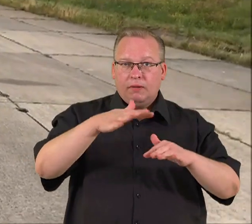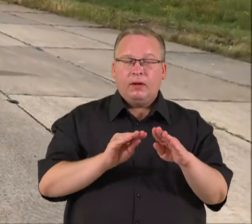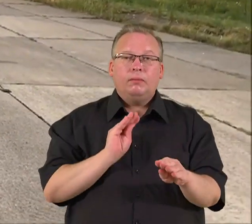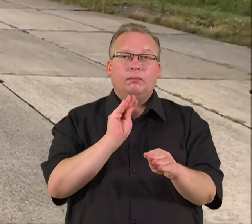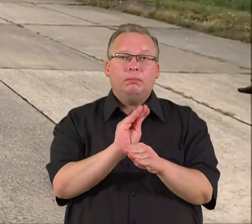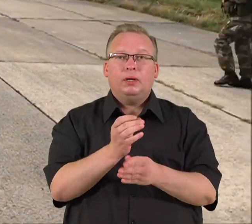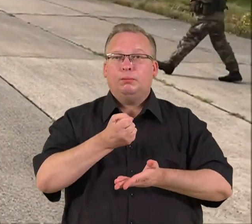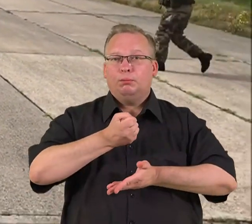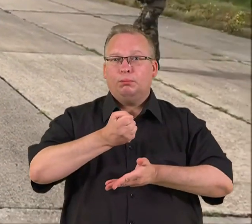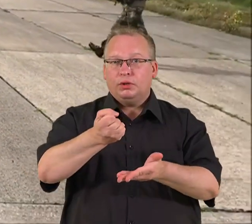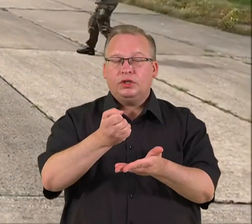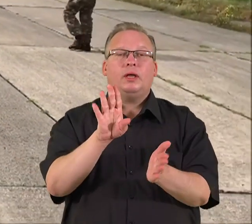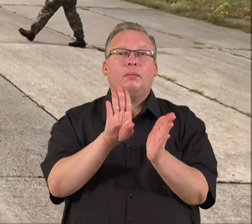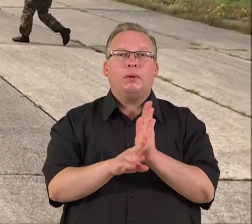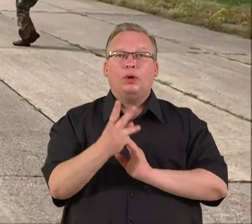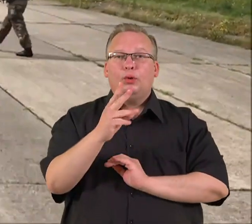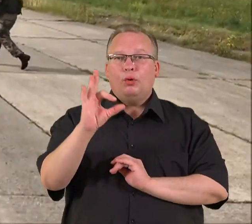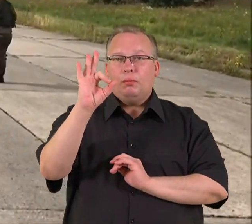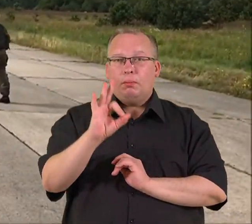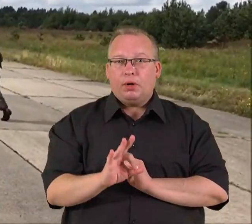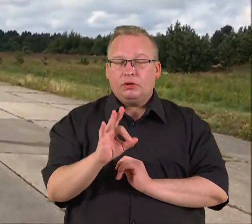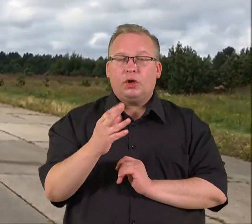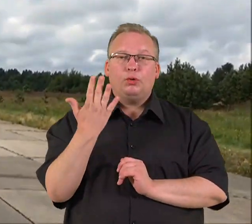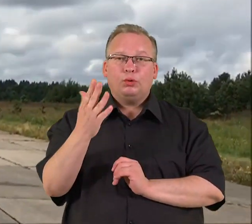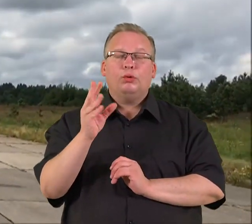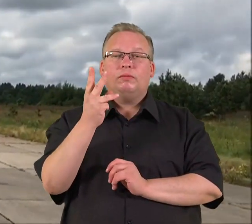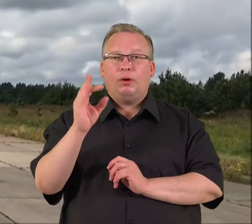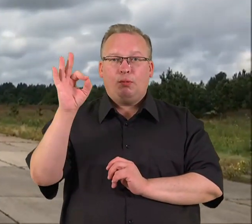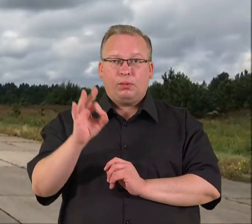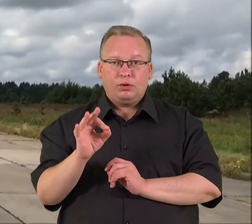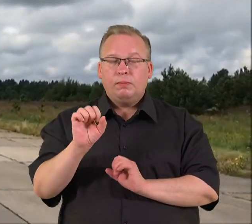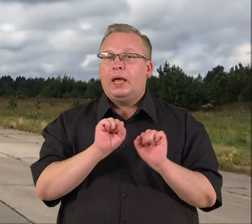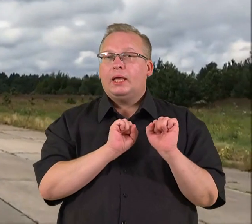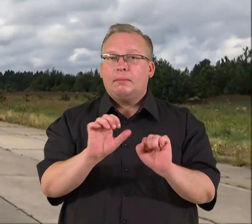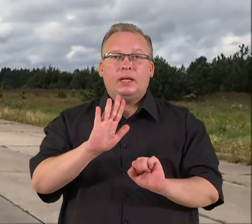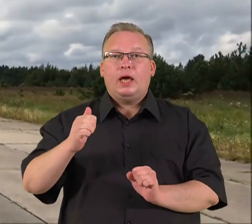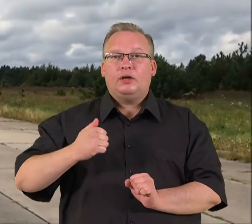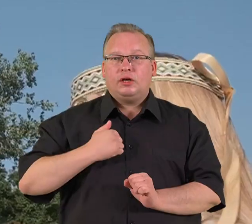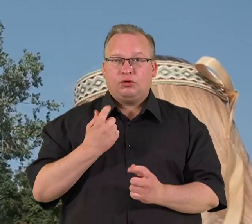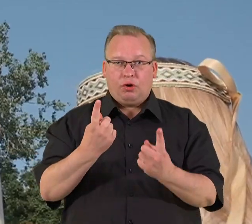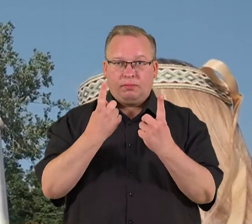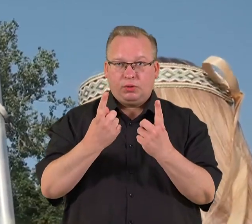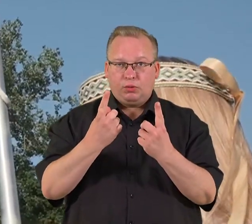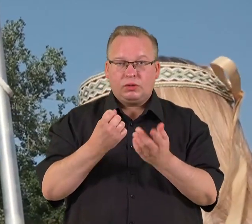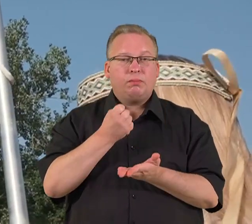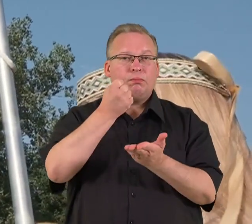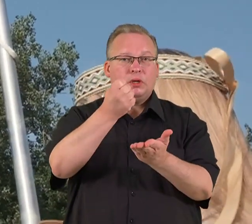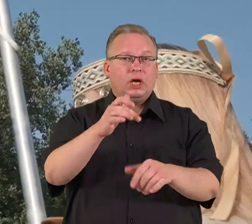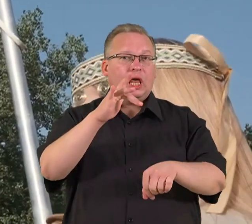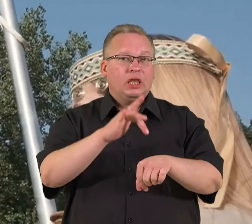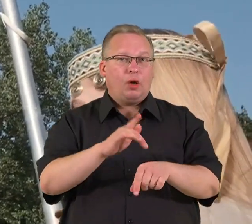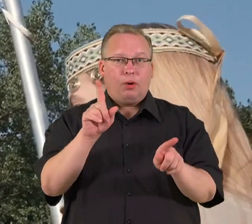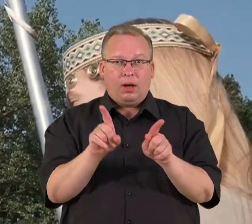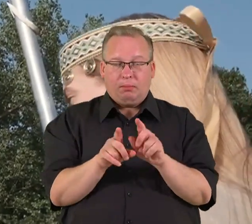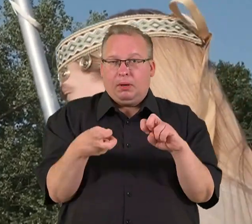biudžetas, labai paprasta formulė, 2 procentai nuo 2 procentų gynybai, bet neiškrašto apsaugos biudžeto. Nes visada ir jautisi šiek